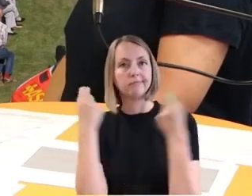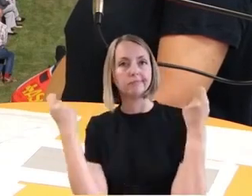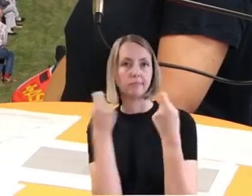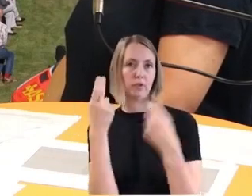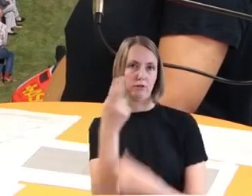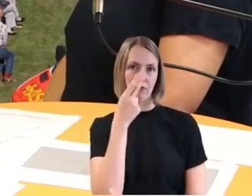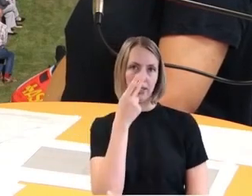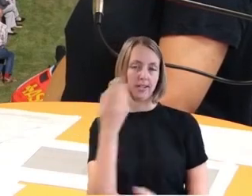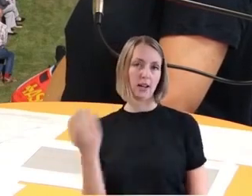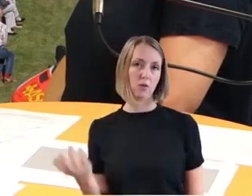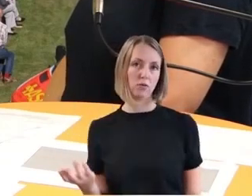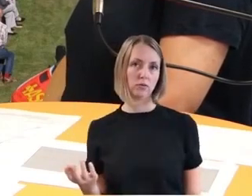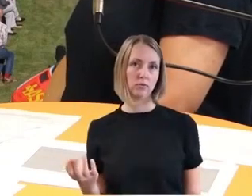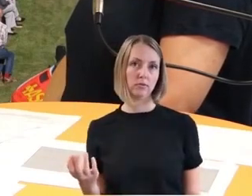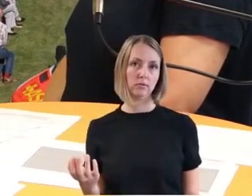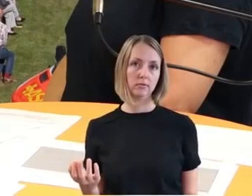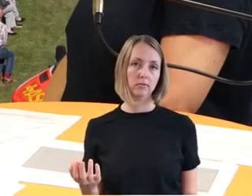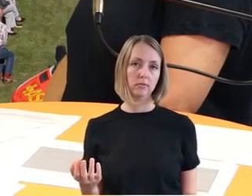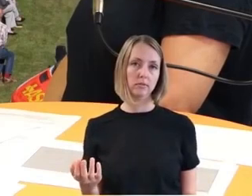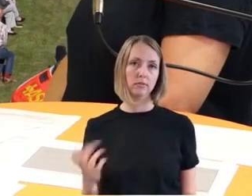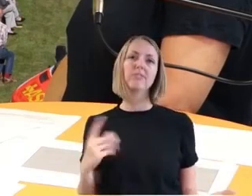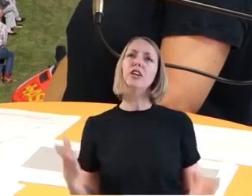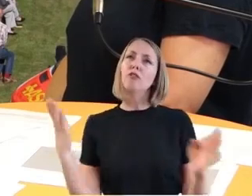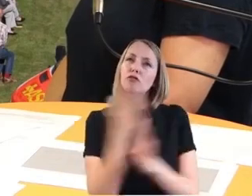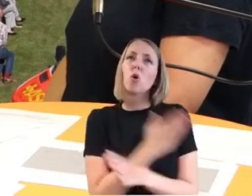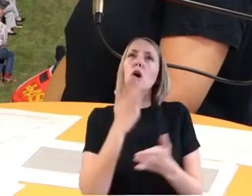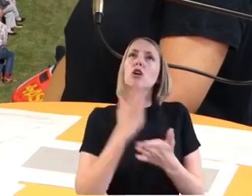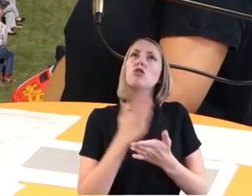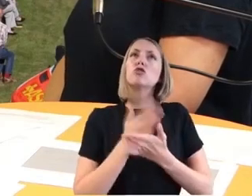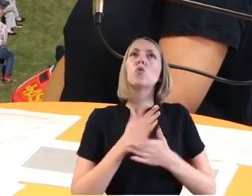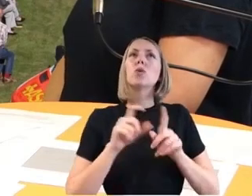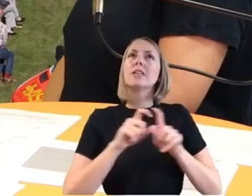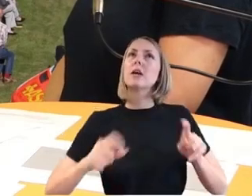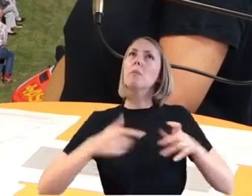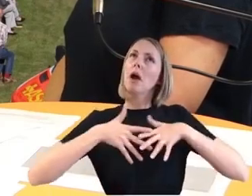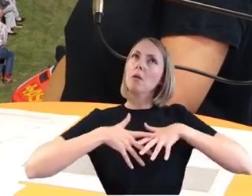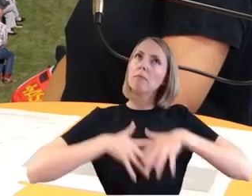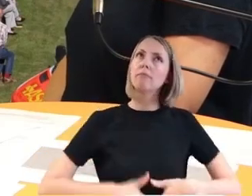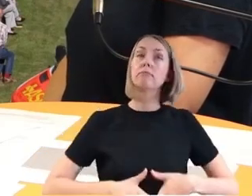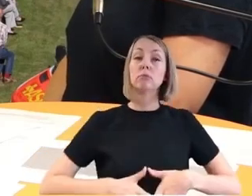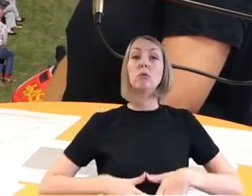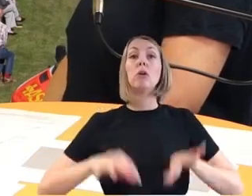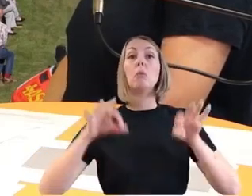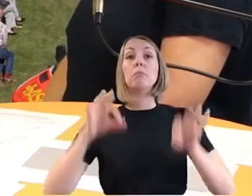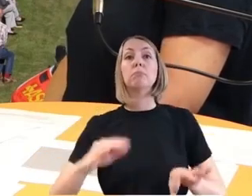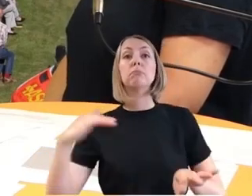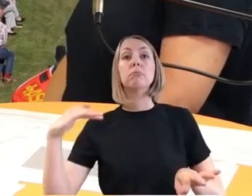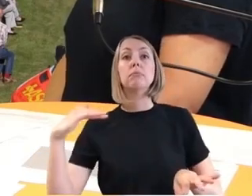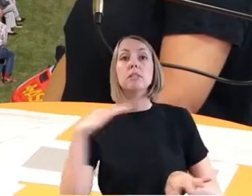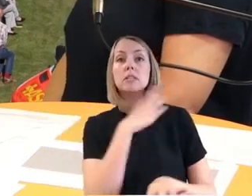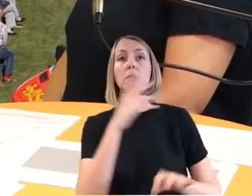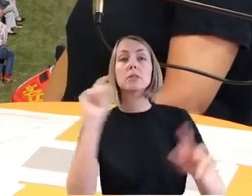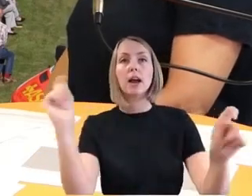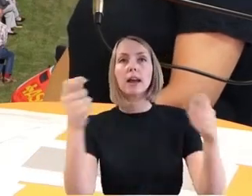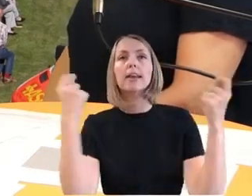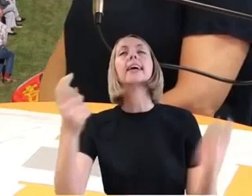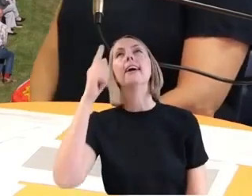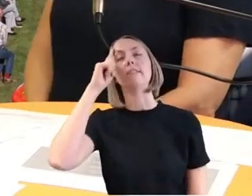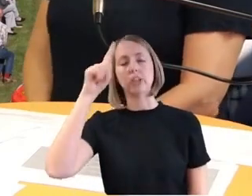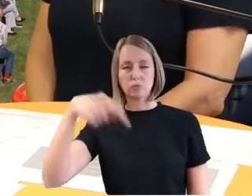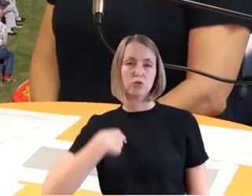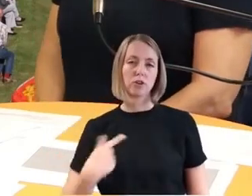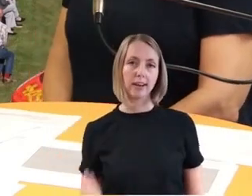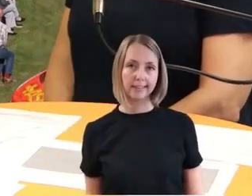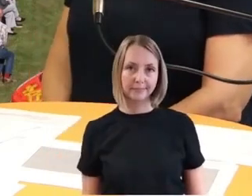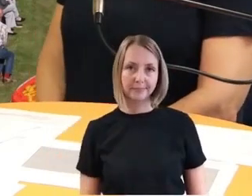bisschen, ja mit dem Ablauf der Warnung schlussendlich im Vorfeld schon vertraut zu machen, um nicht aus dem Blauen heraus irgendwie überrascht zu werden. Dafür gibt es auch